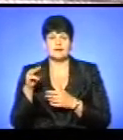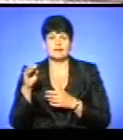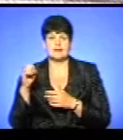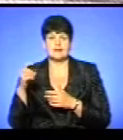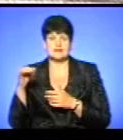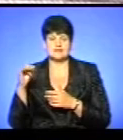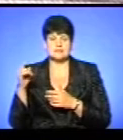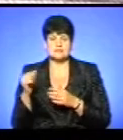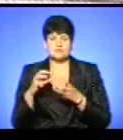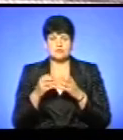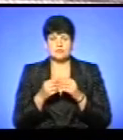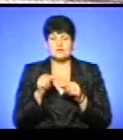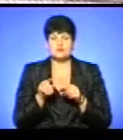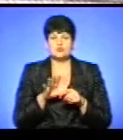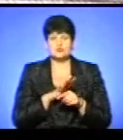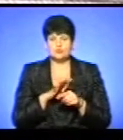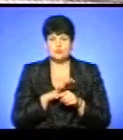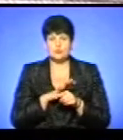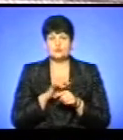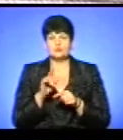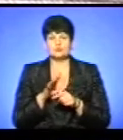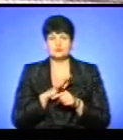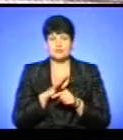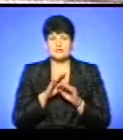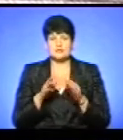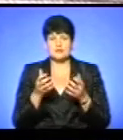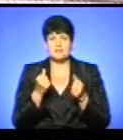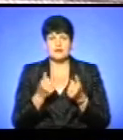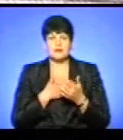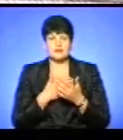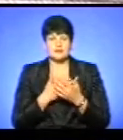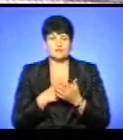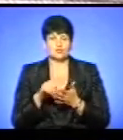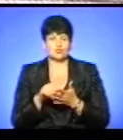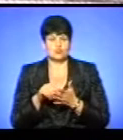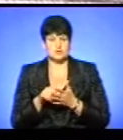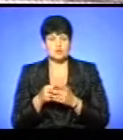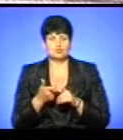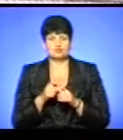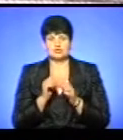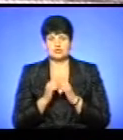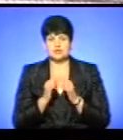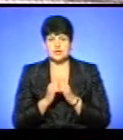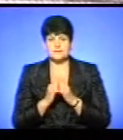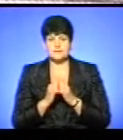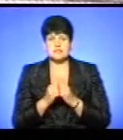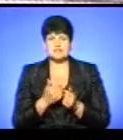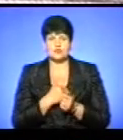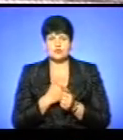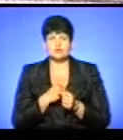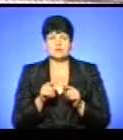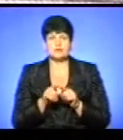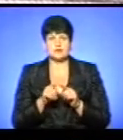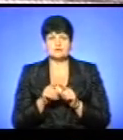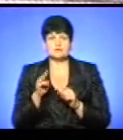ми підсуваємо йому те, що відбулися самі сенсії, що вони відбулися, також діти приймають активну участь. Дуже часто ми заохочуємо також